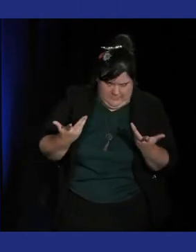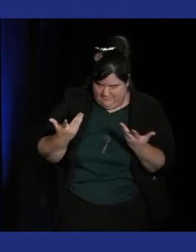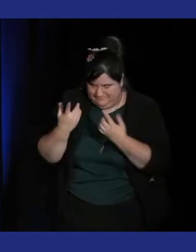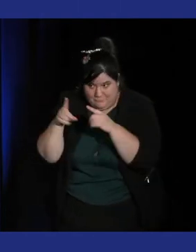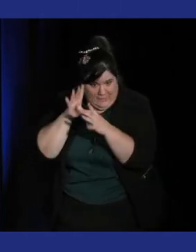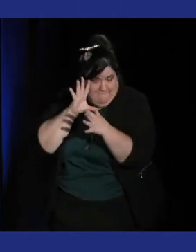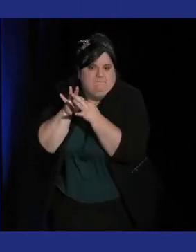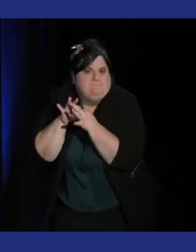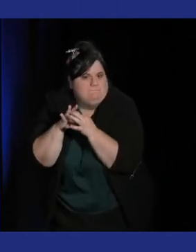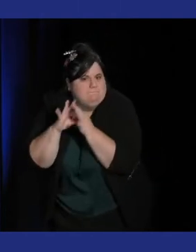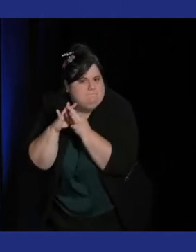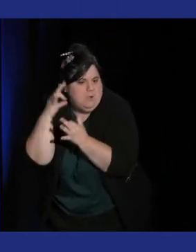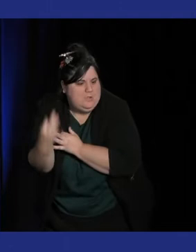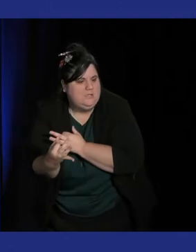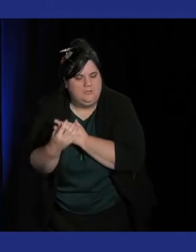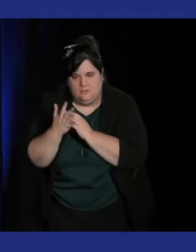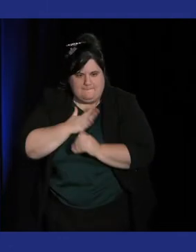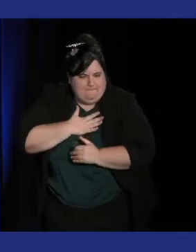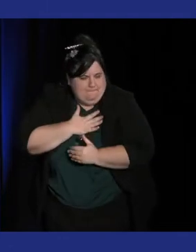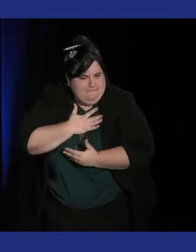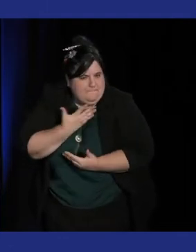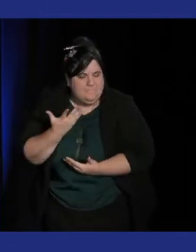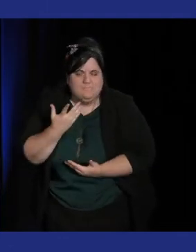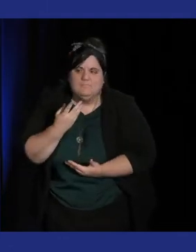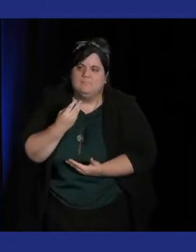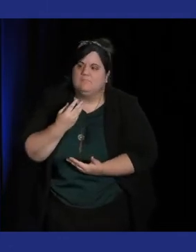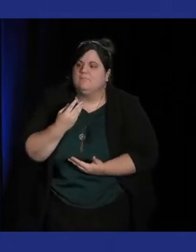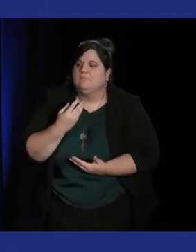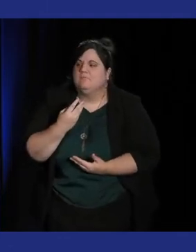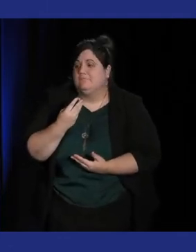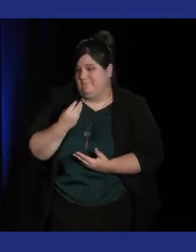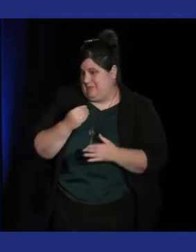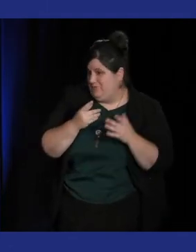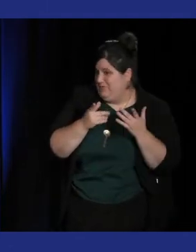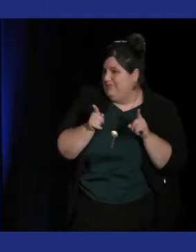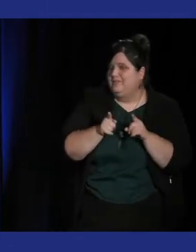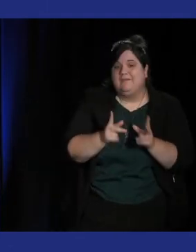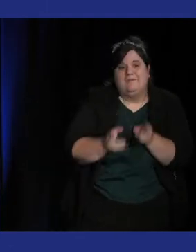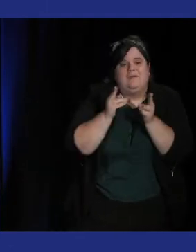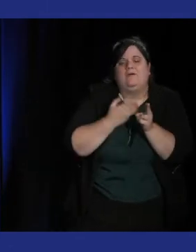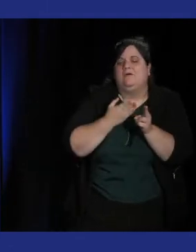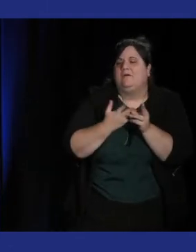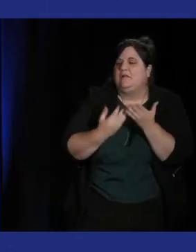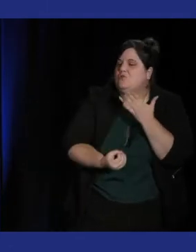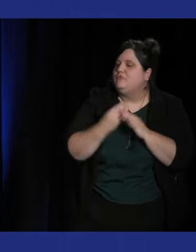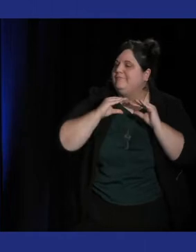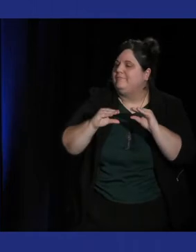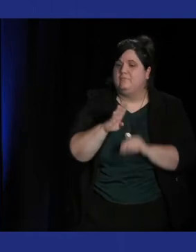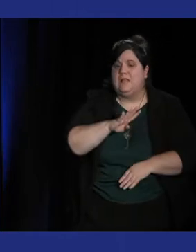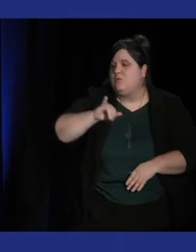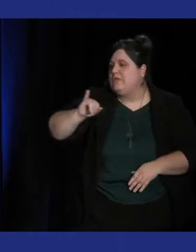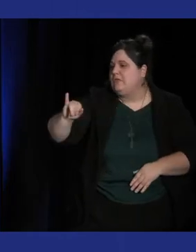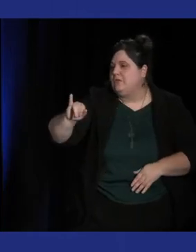et où je pense c'était aussi pas loin de la période oui où les gens ont commencé à utiliser des périphériques,